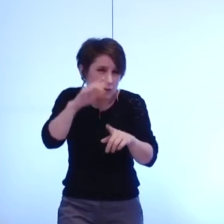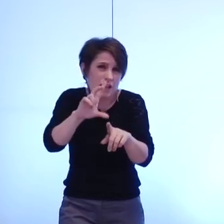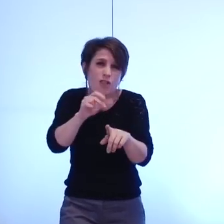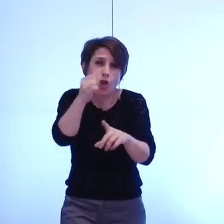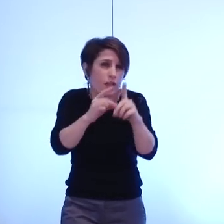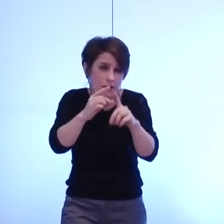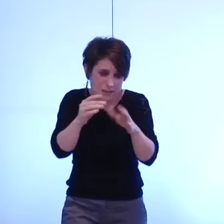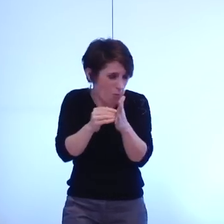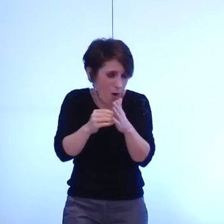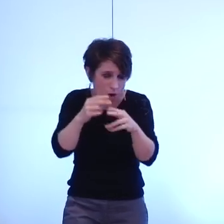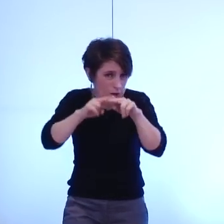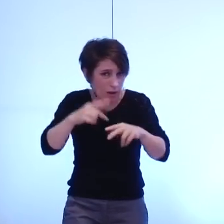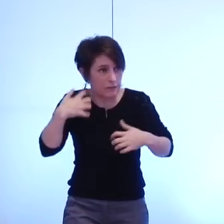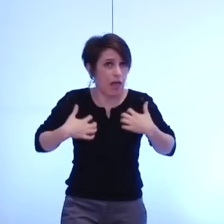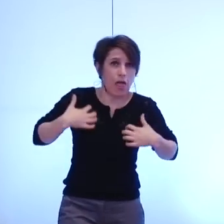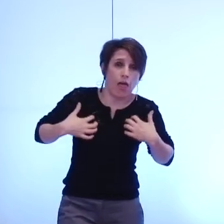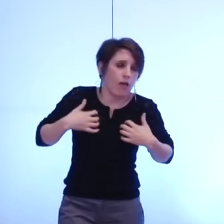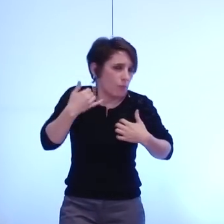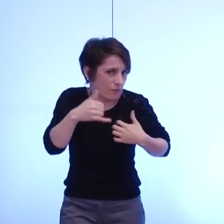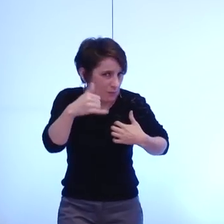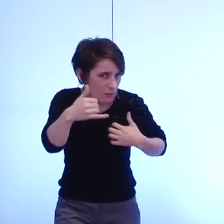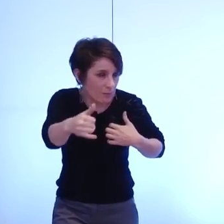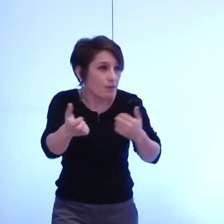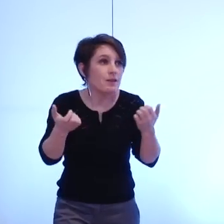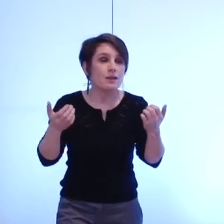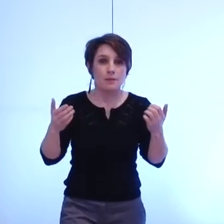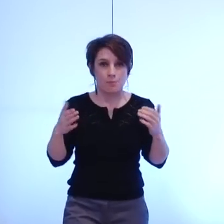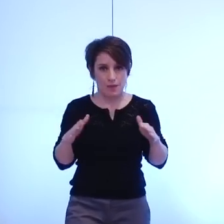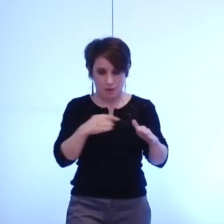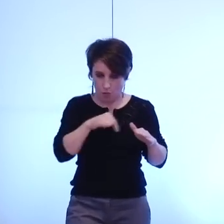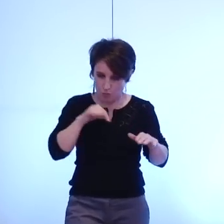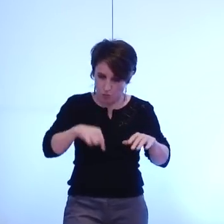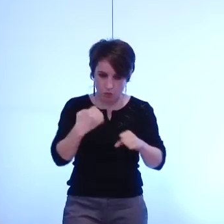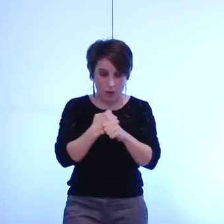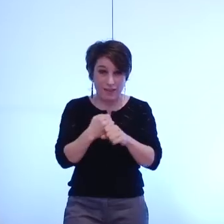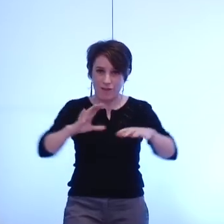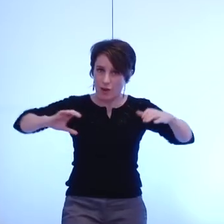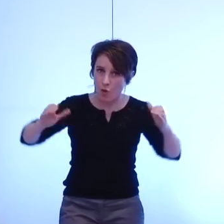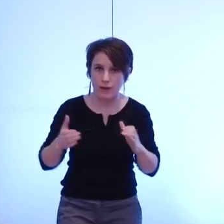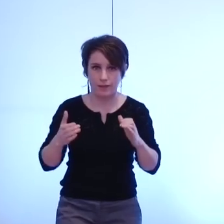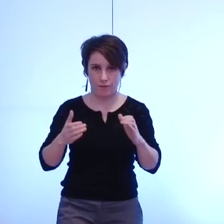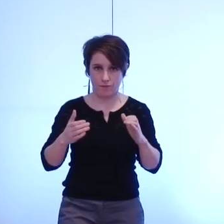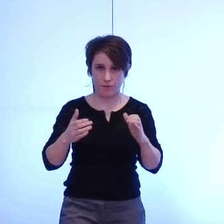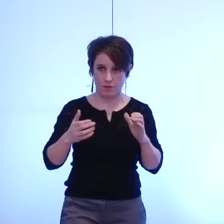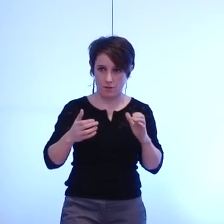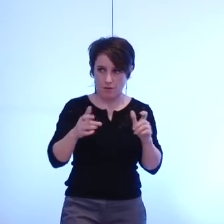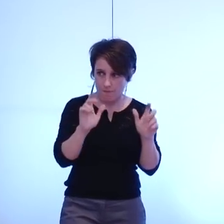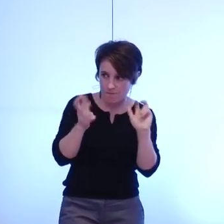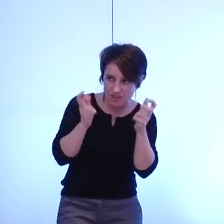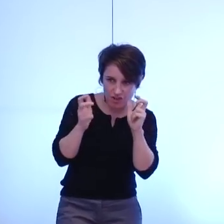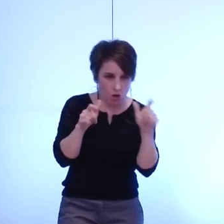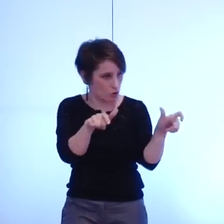et c'est tout le travail que nous aurons à faire collectivement et de vigilance et de surveillance et d'information